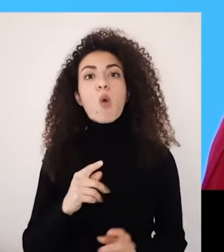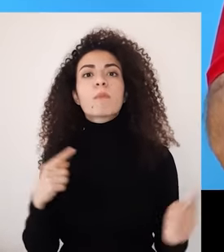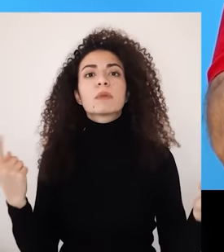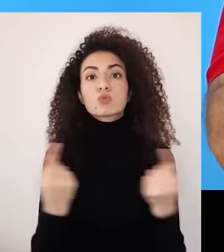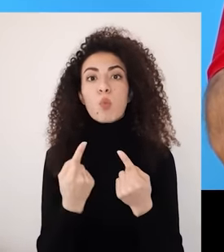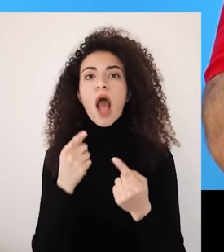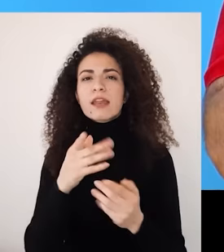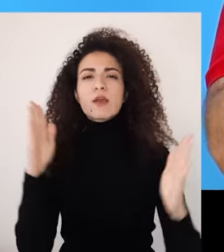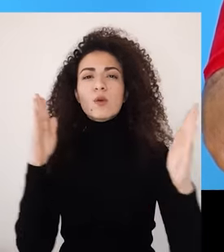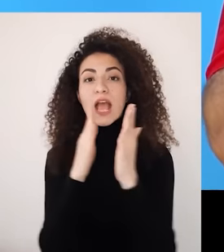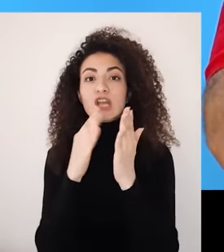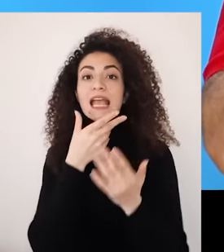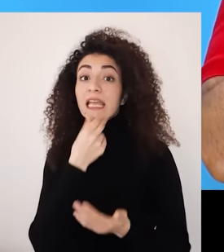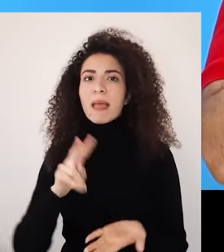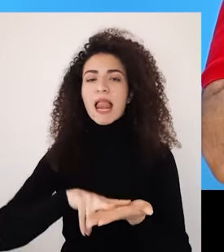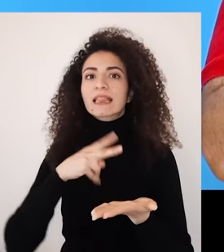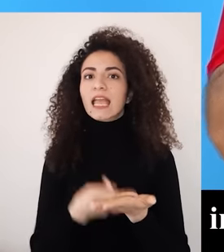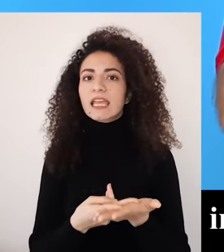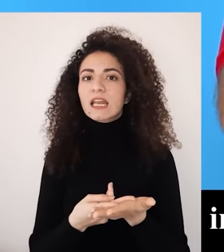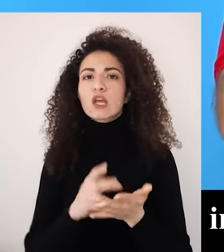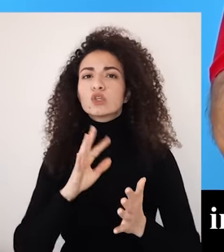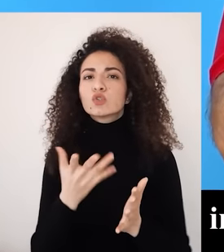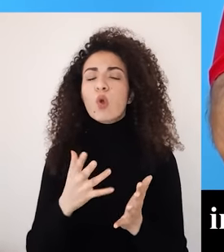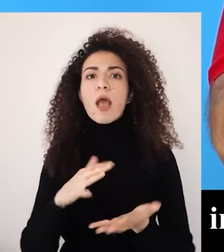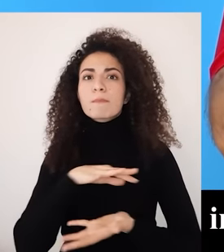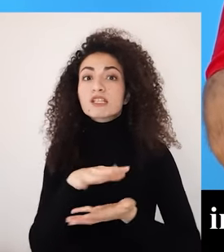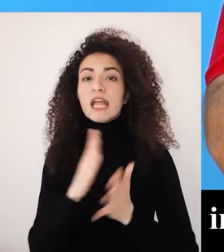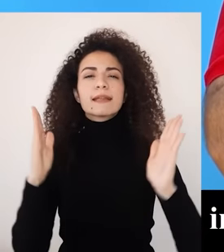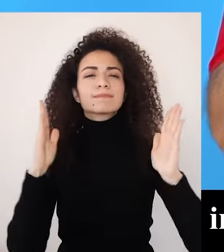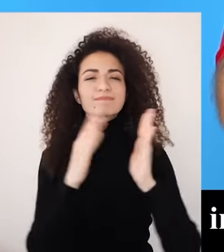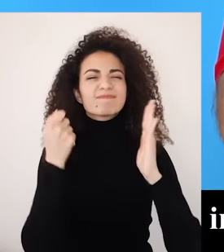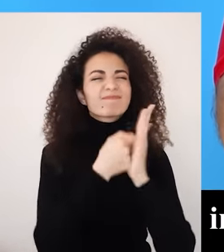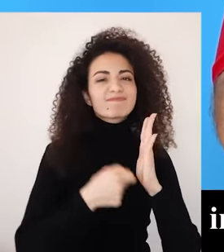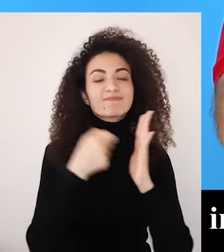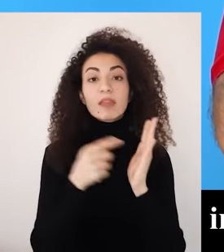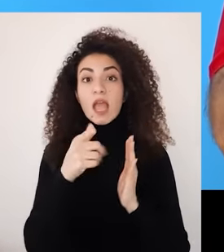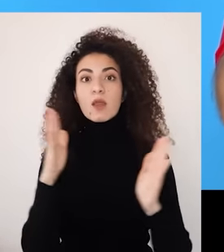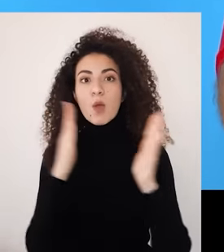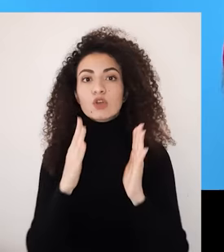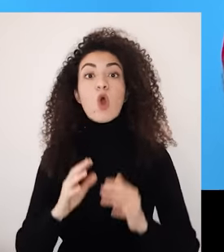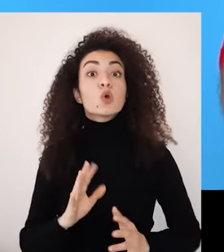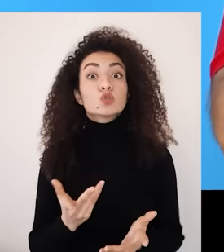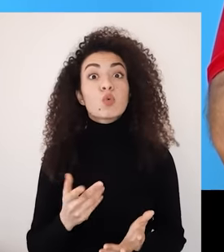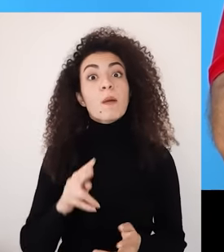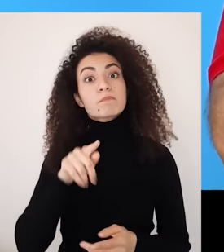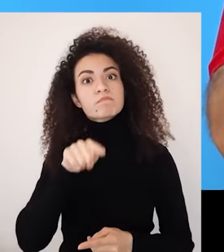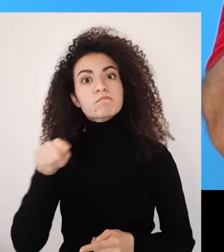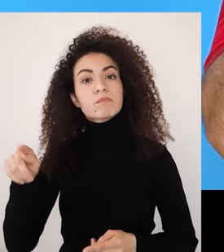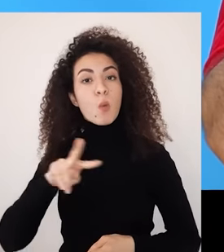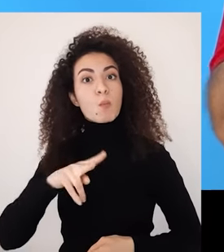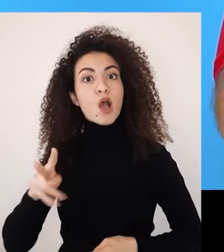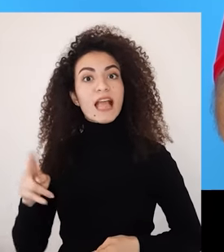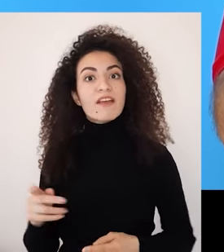الجماعي اللي استطاعوا يواجهوه ويقوموا بالتغيير بالإضافة للصعوبات اللي تواجهتهم بمسيرة التغيير والأمور اللي ساعدتهم